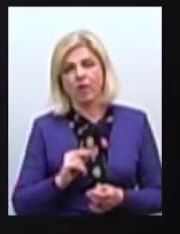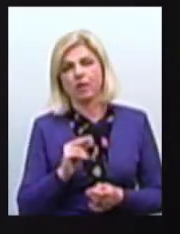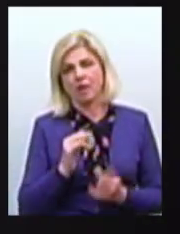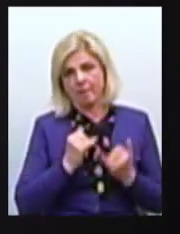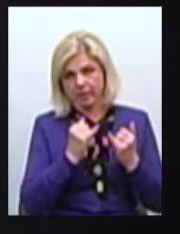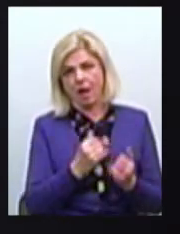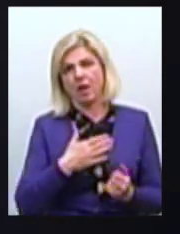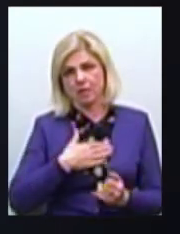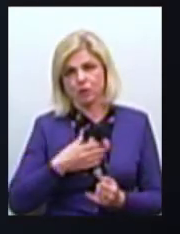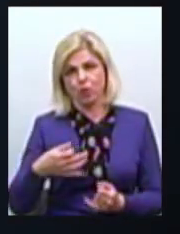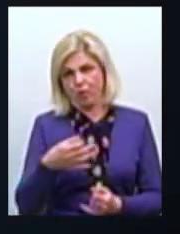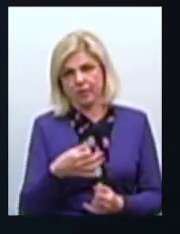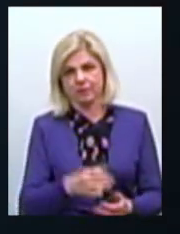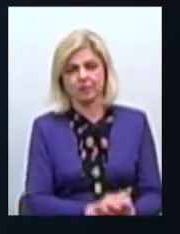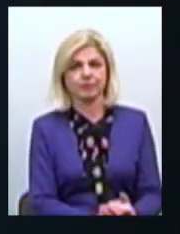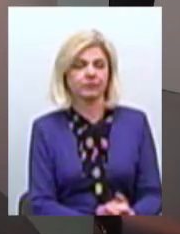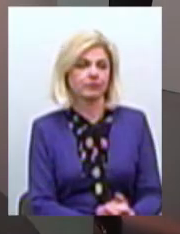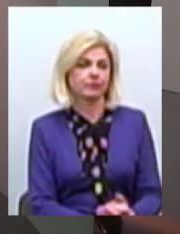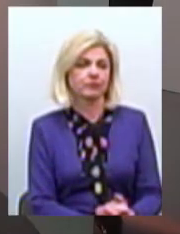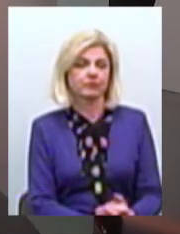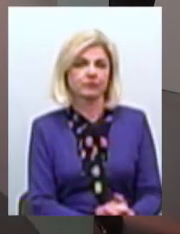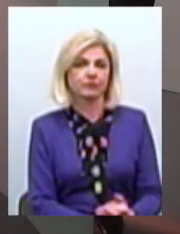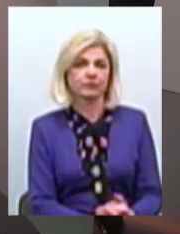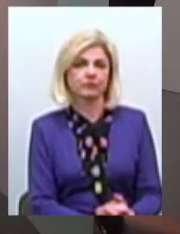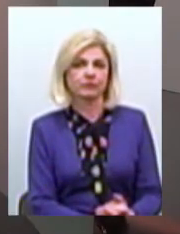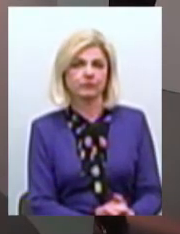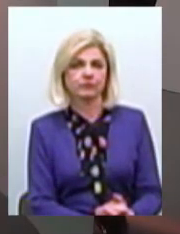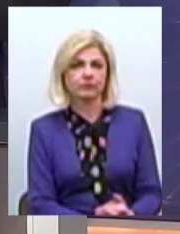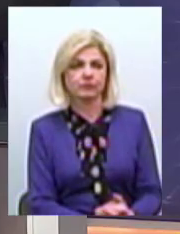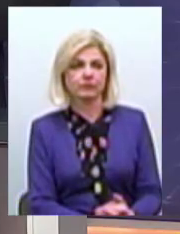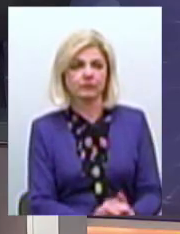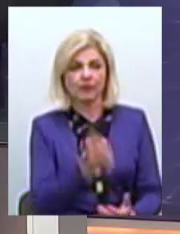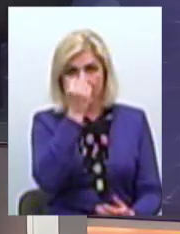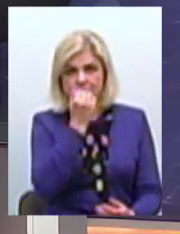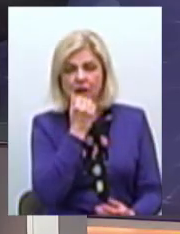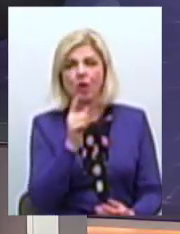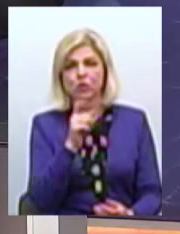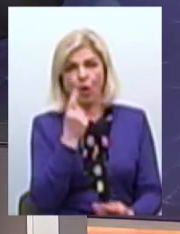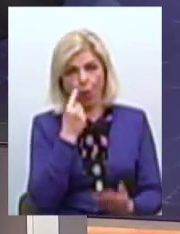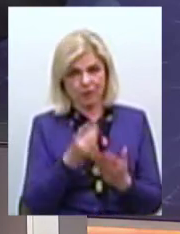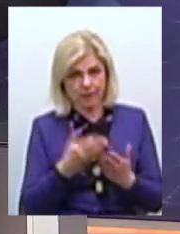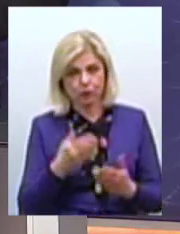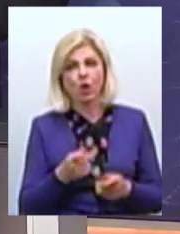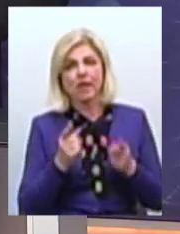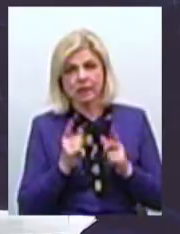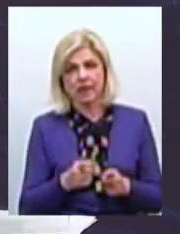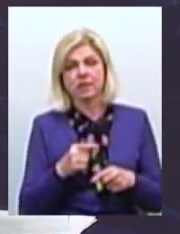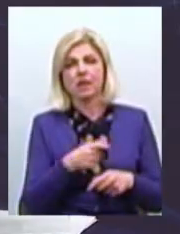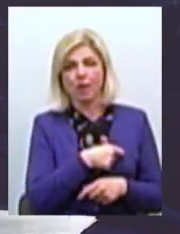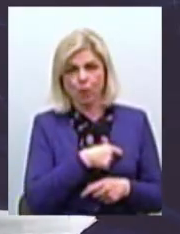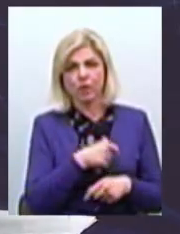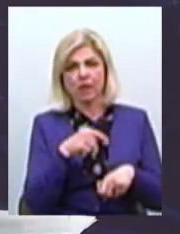дякую за оцінку Дійсно є Депутати Свідомі Які